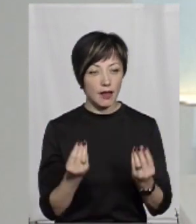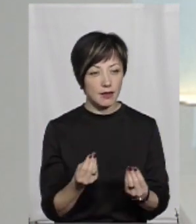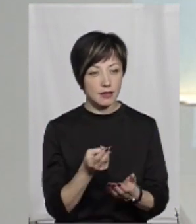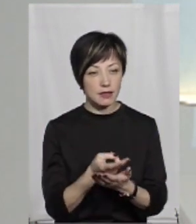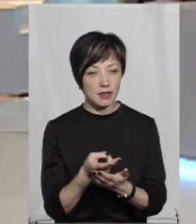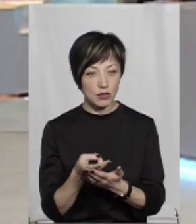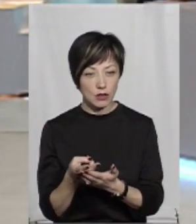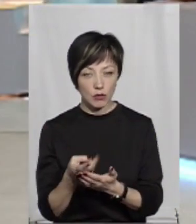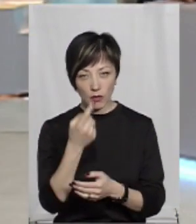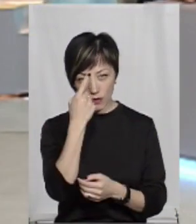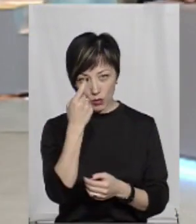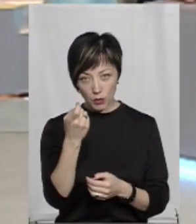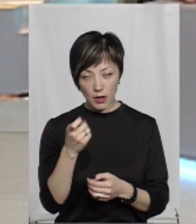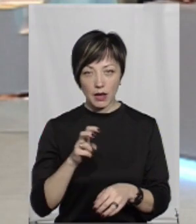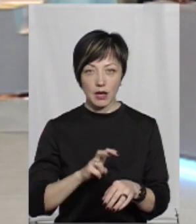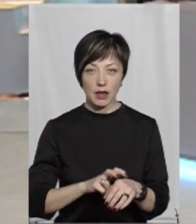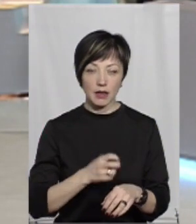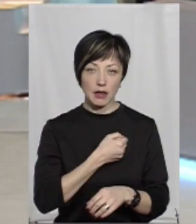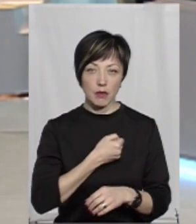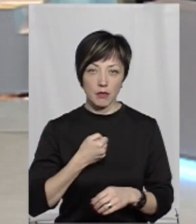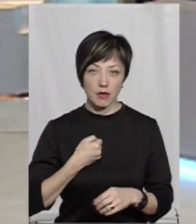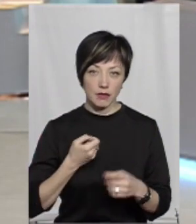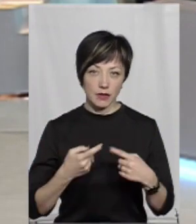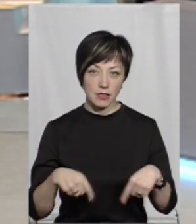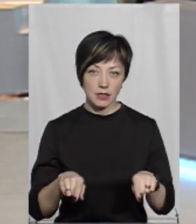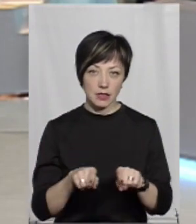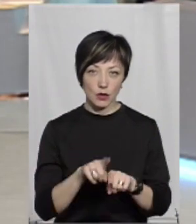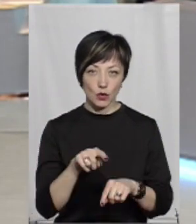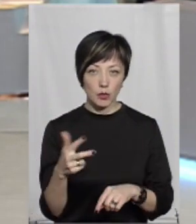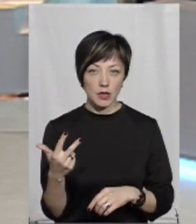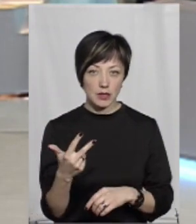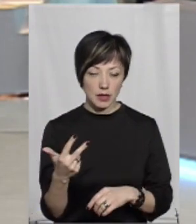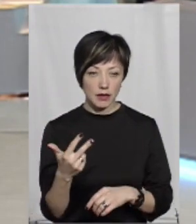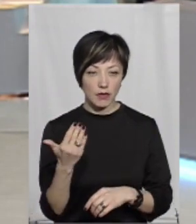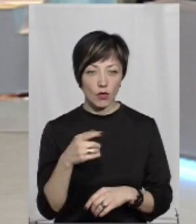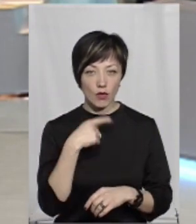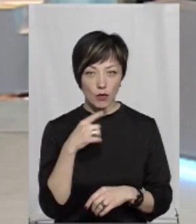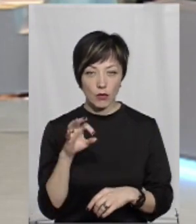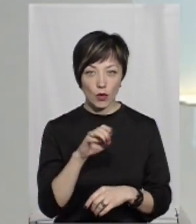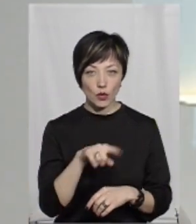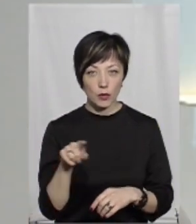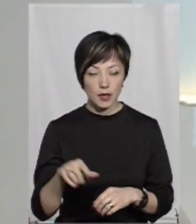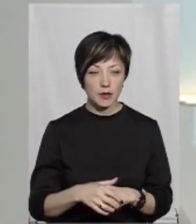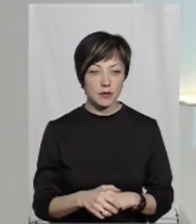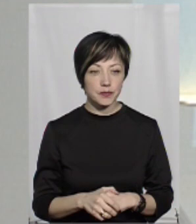стаціонар. Про це повідомила лікарка-терапевт терапевтичного відділення номер 3. Ви там говорили про номерні